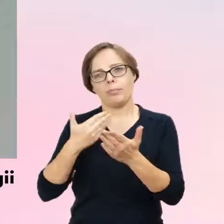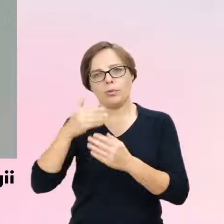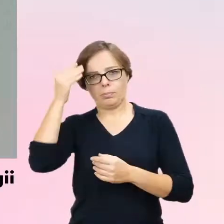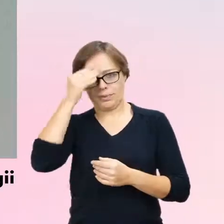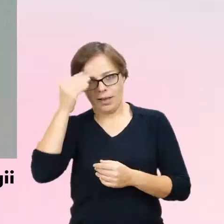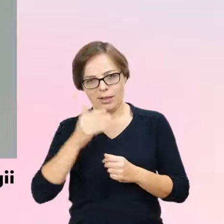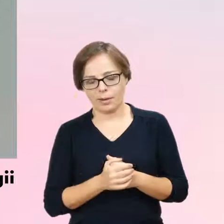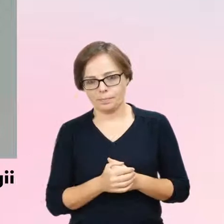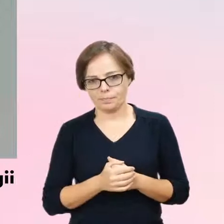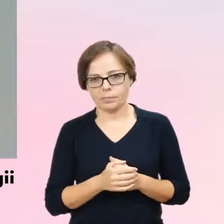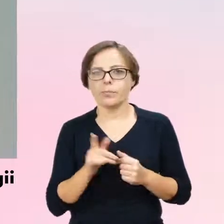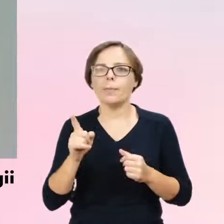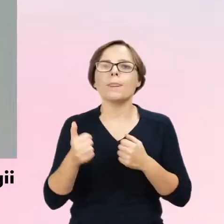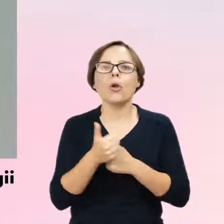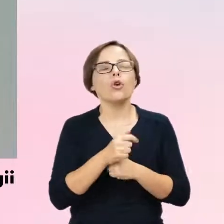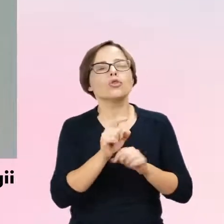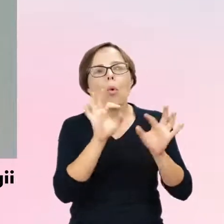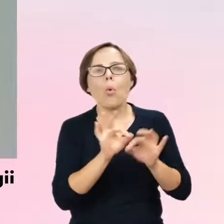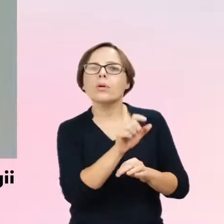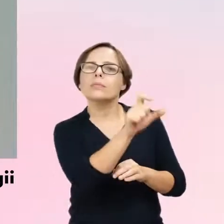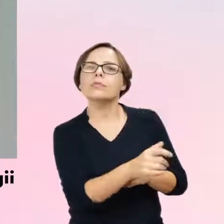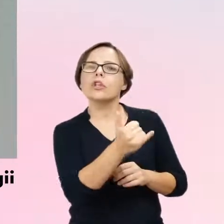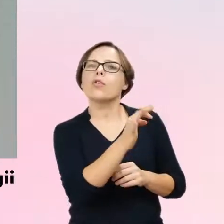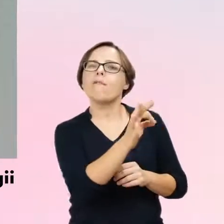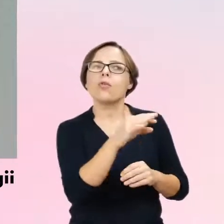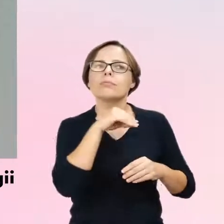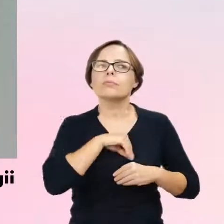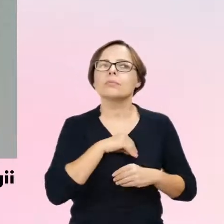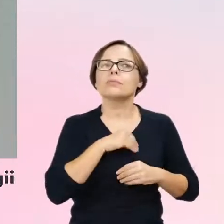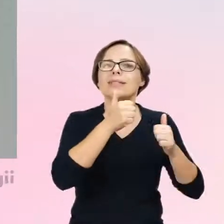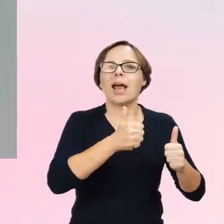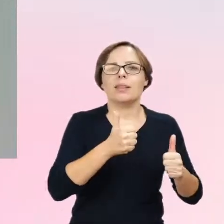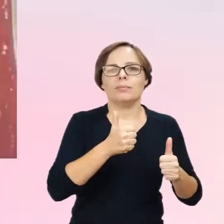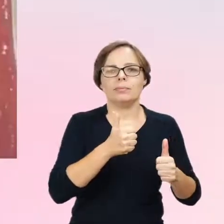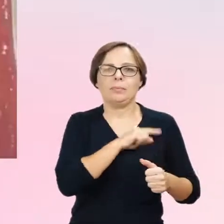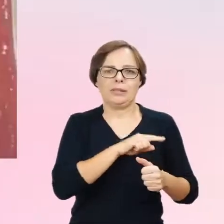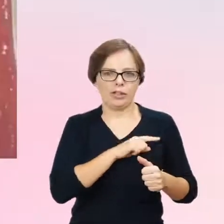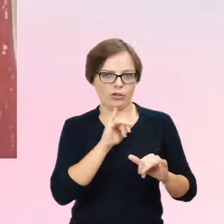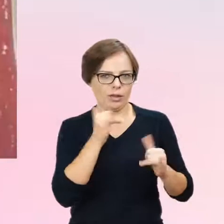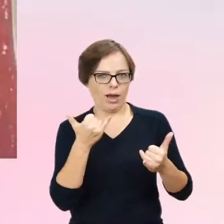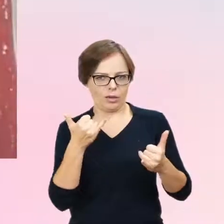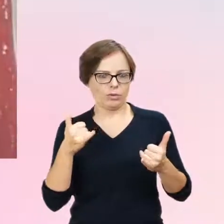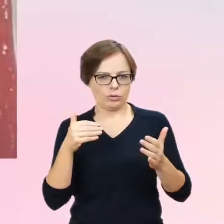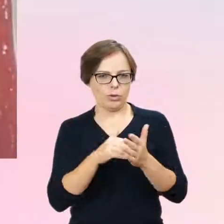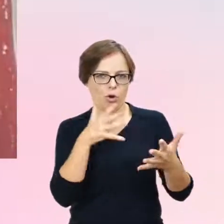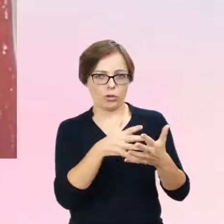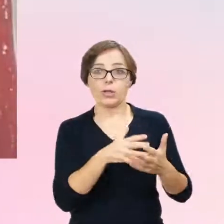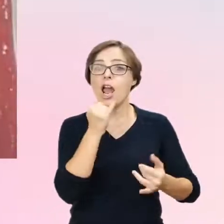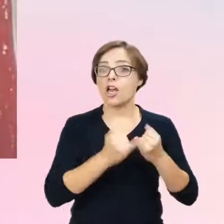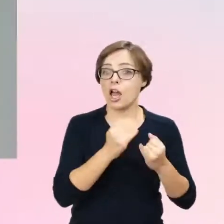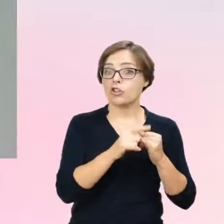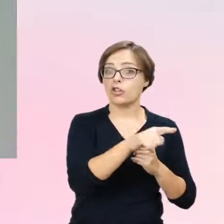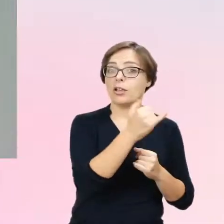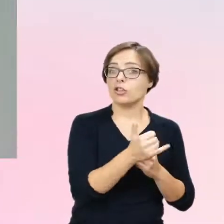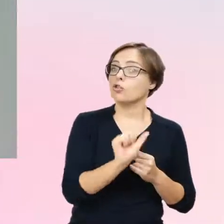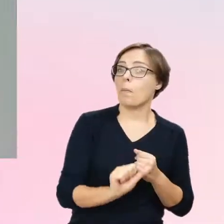tej stanu psychicznego. Jeżeli zaczyna się od psychologa, to zakładam, że ten